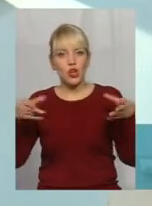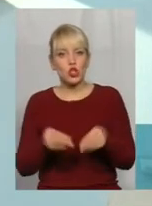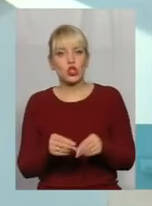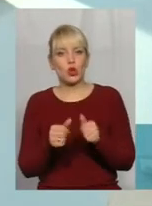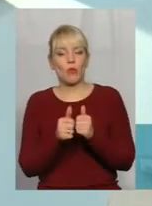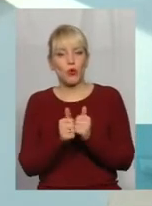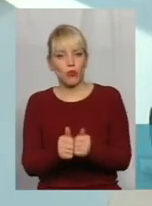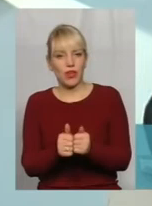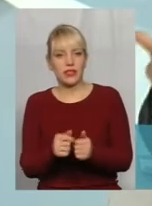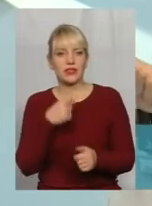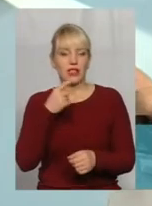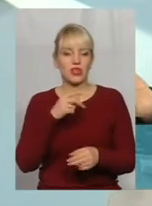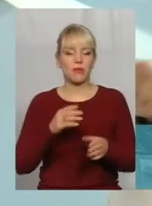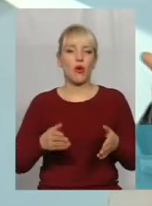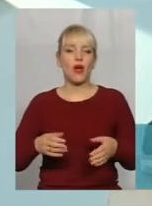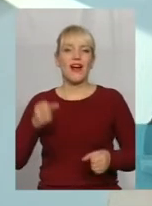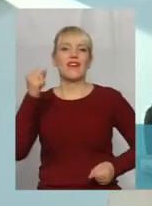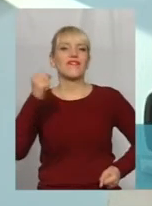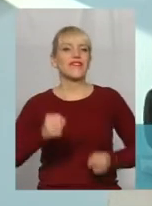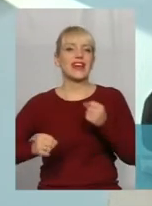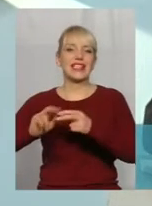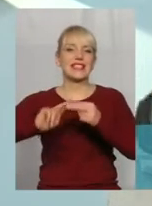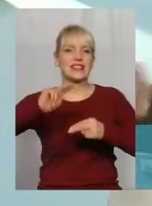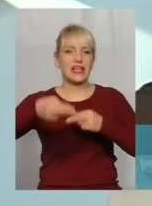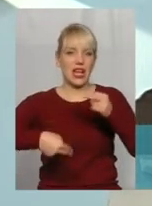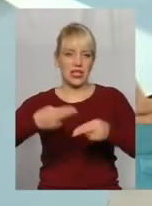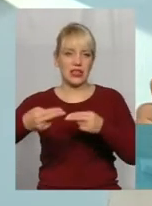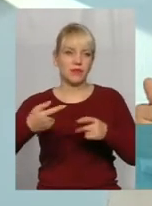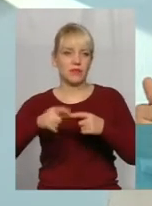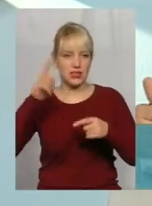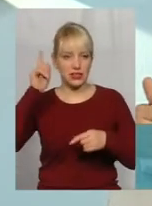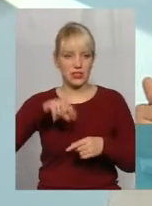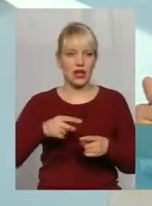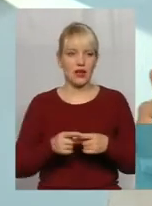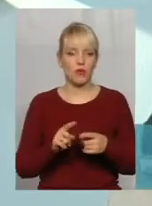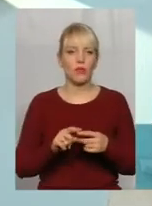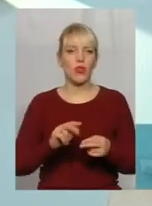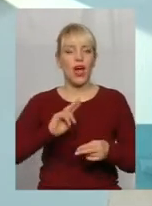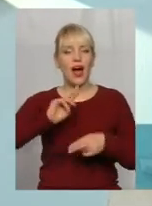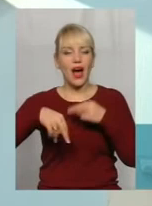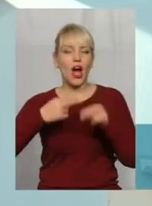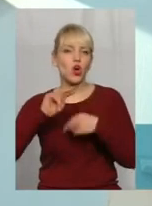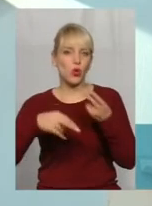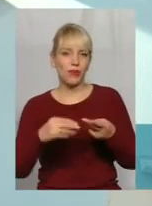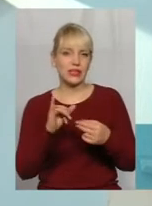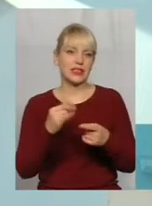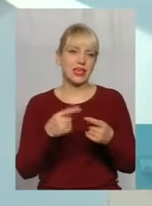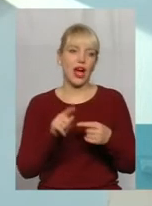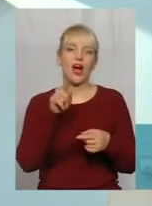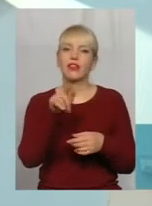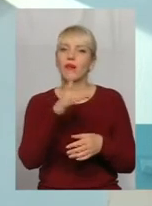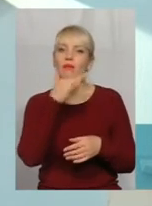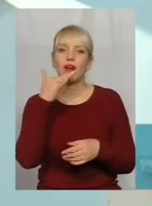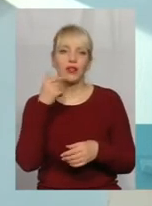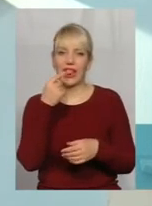От ми кажемо фрістайл, ми знаємо два види. Це могул і лижна акробатика. А їх ще там, вибачте,